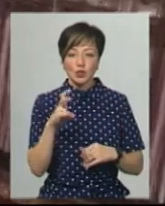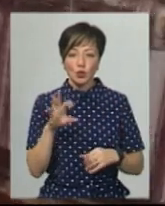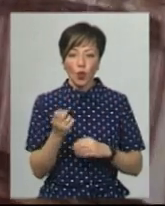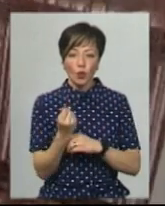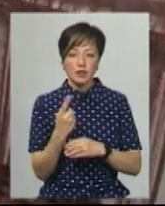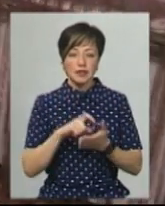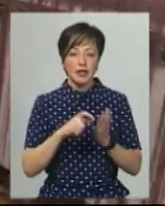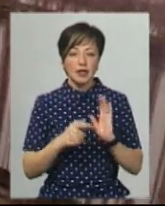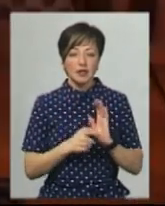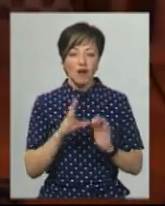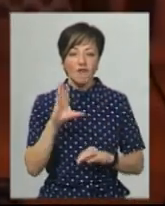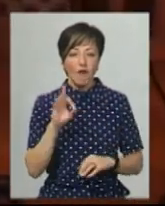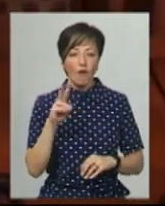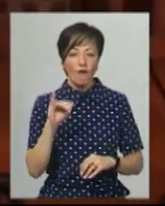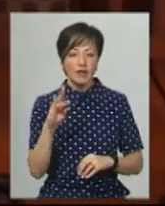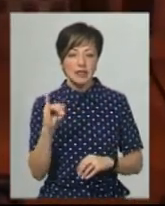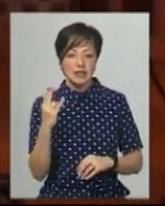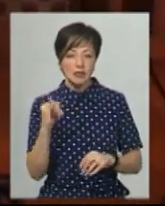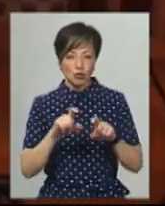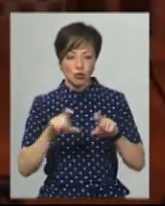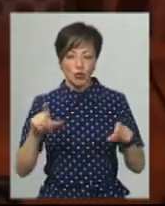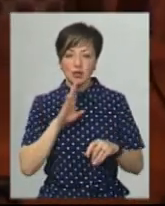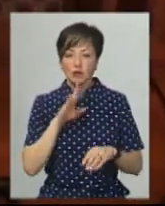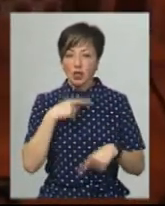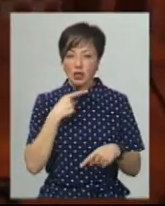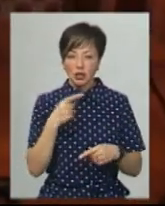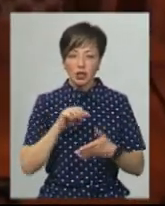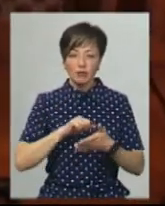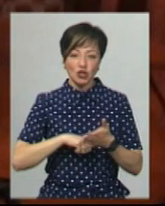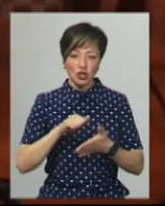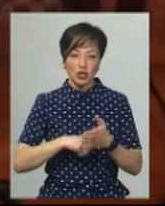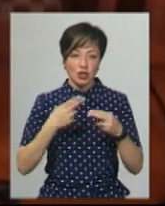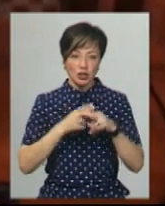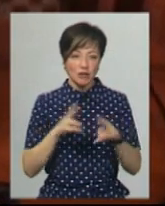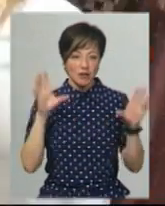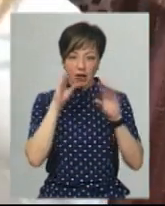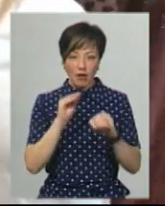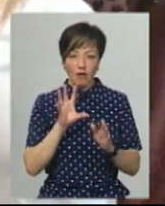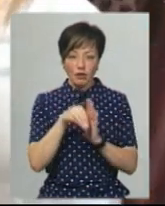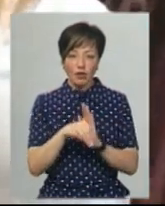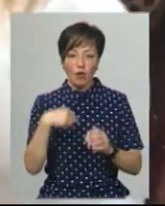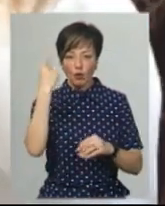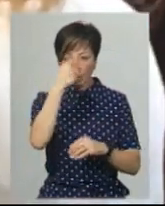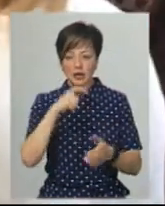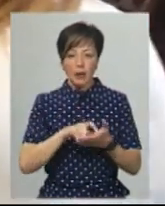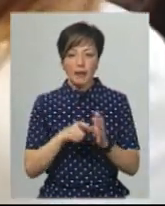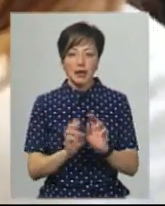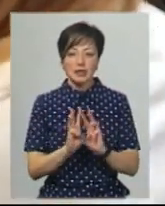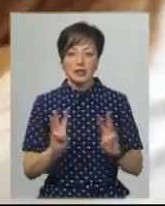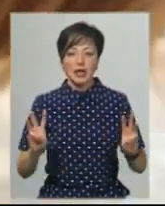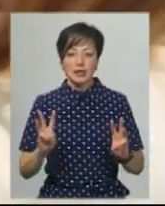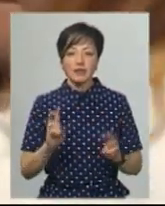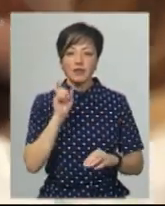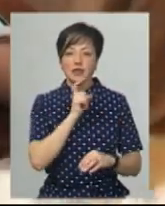одинадцятикласниці Вовковенецькій ЗОЖ Ганні Адамус. Дівчина каже, через технічний збій не вдалося увійти в особистий кабінет на тому ж сайті Вінницького